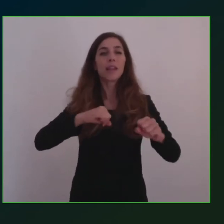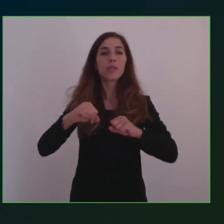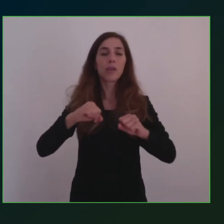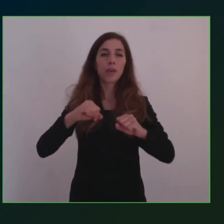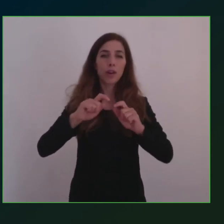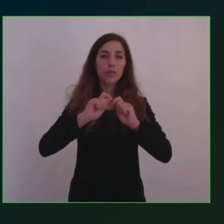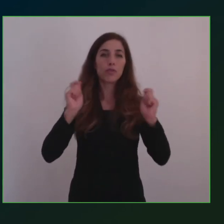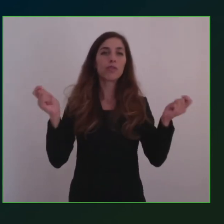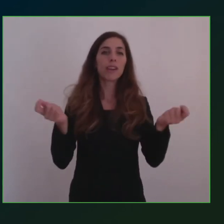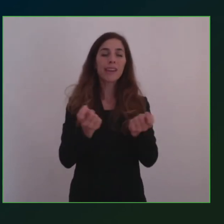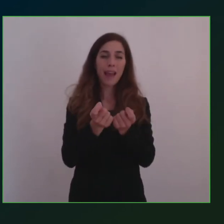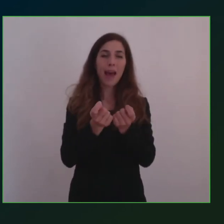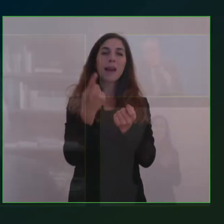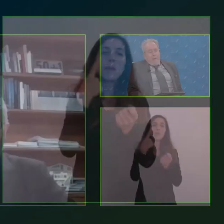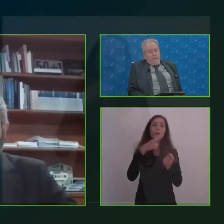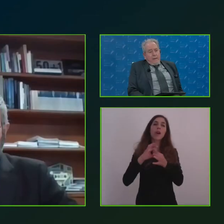Massimo Sabatini, che saluto.